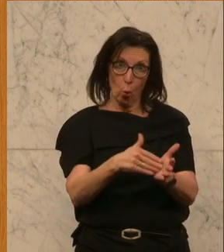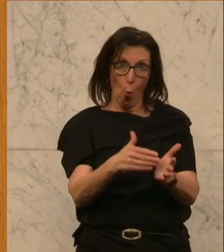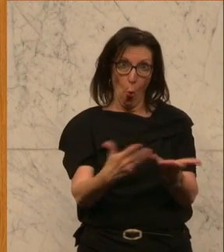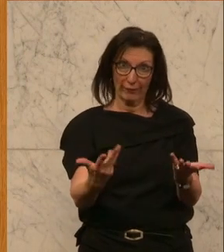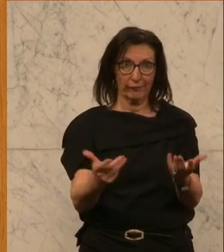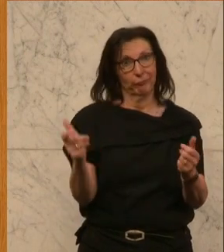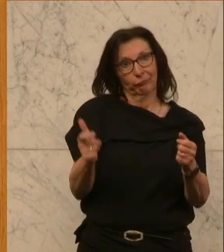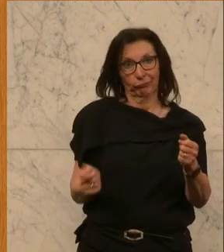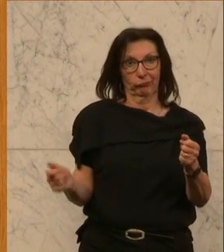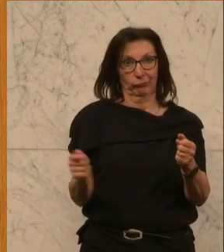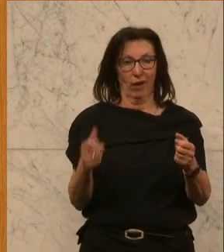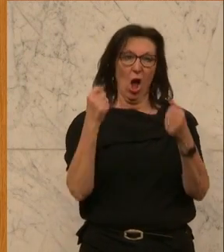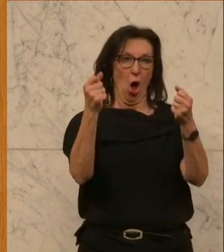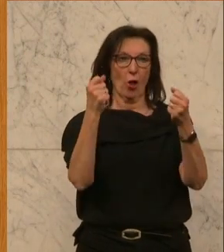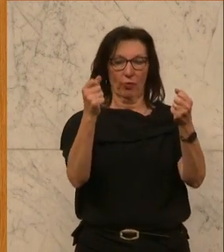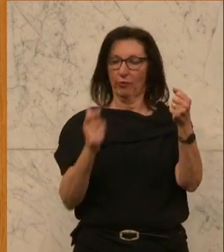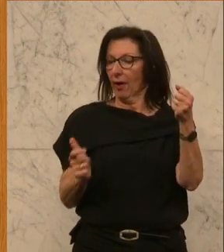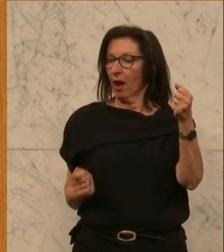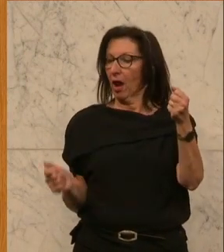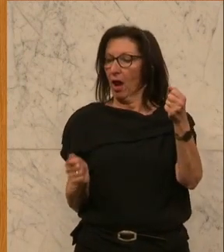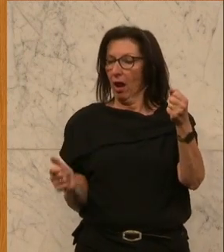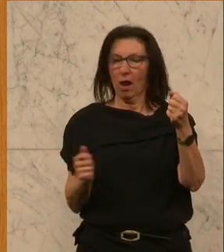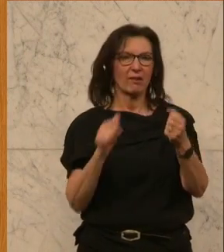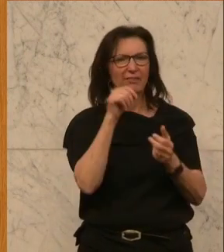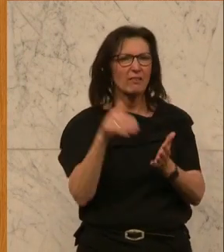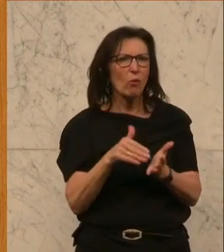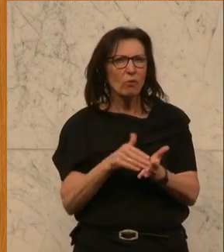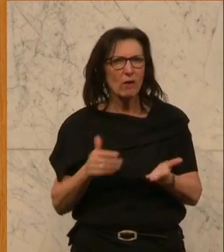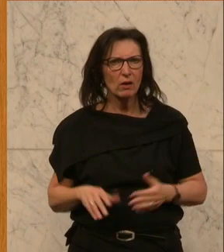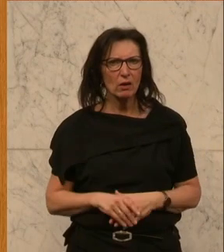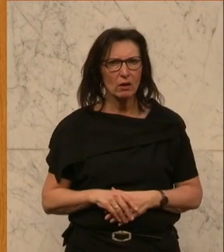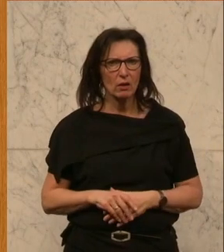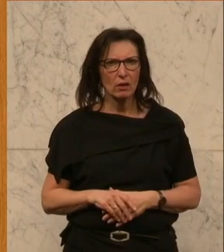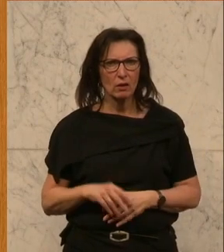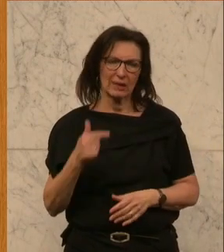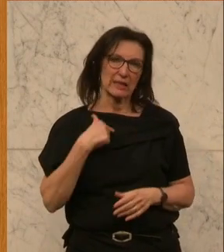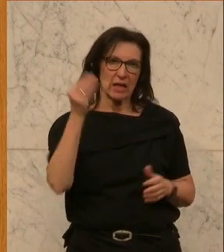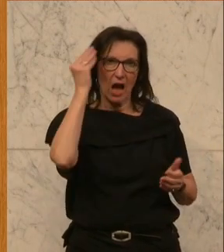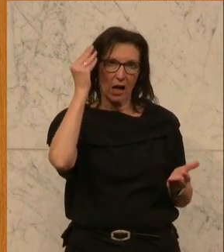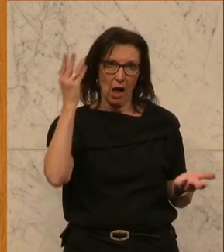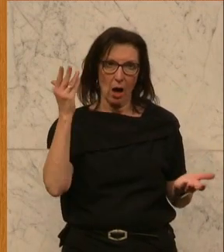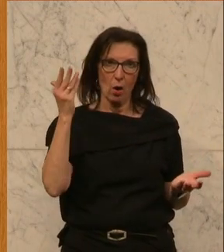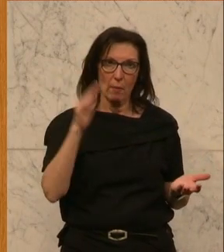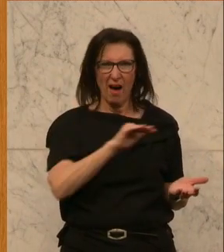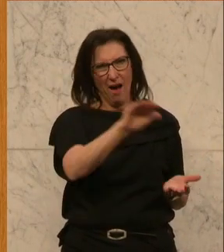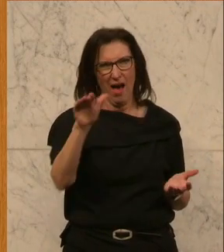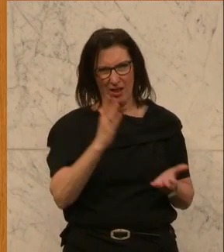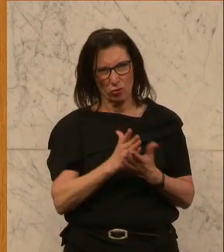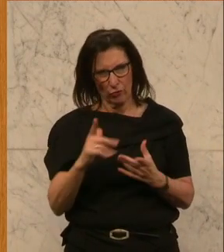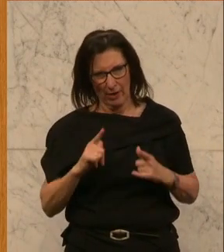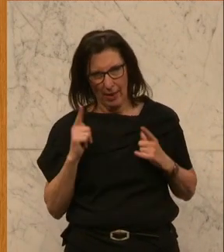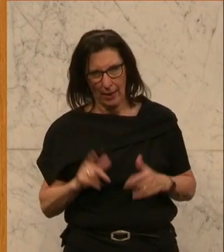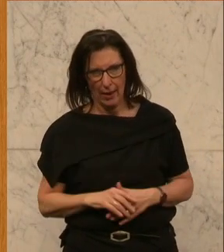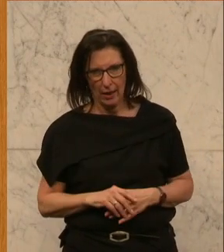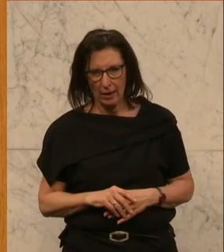Nachricht checken während dem Autofahren. Ich glaube, es ist uns allen schon so gegangen, aber ich kann nur